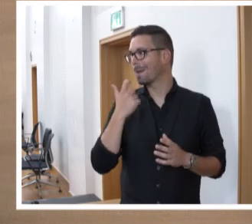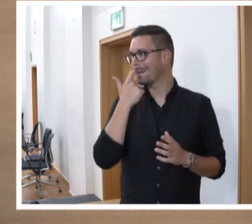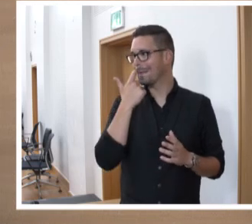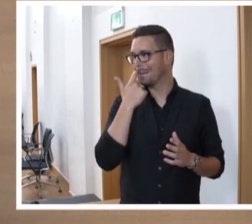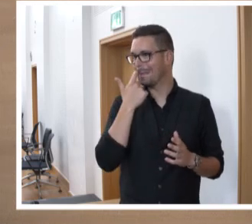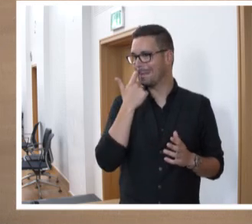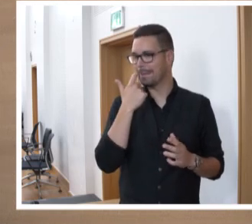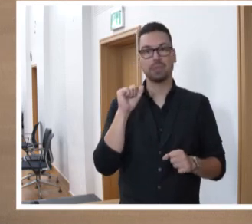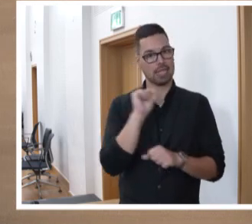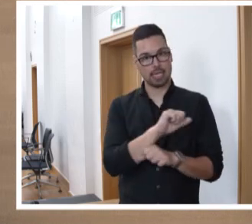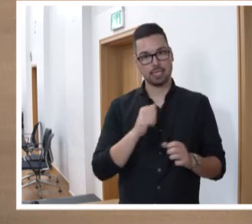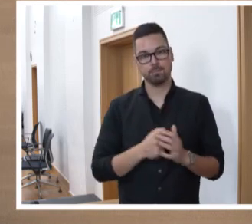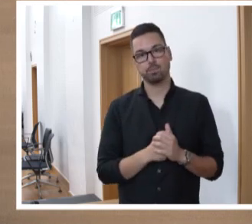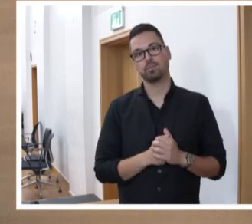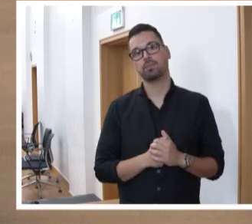Wer ist dagegen?